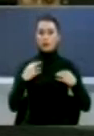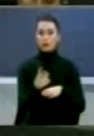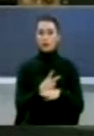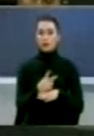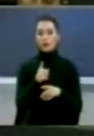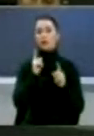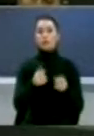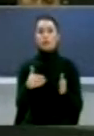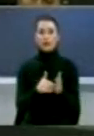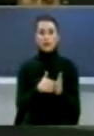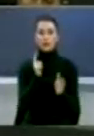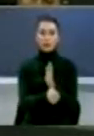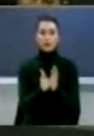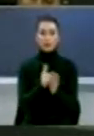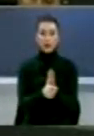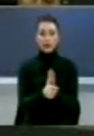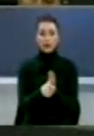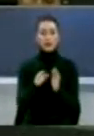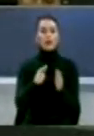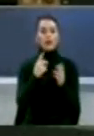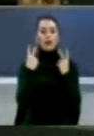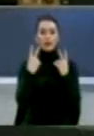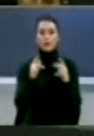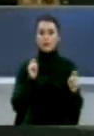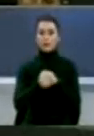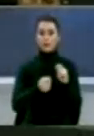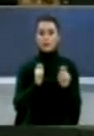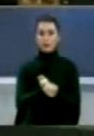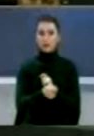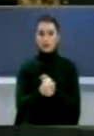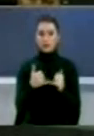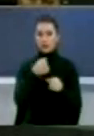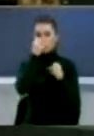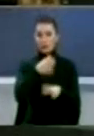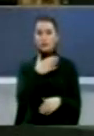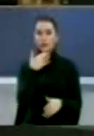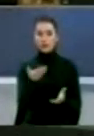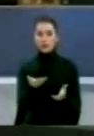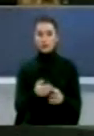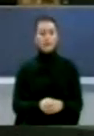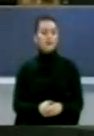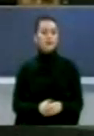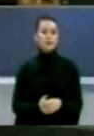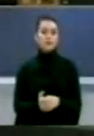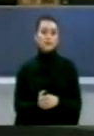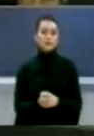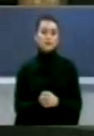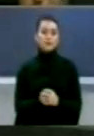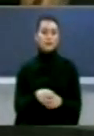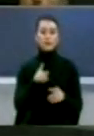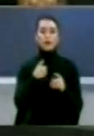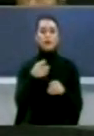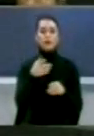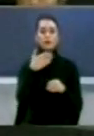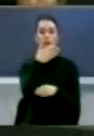Sot është mësej nevojshëm një transformemi sistemit shëndësor Që tani me është shkatruar dhe degraduar Korporatizimi sistemit publik